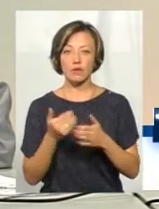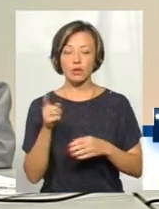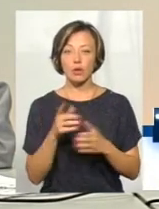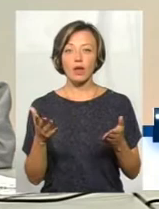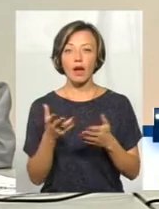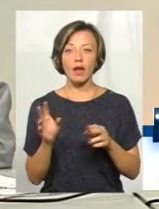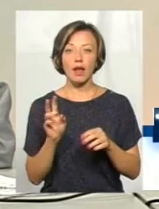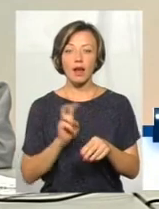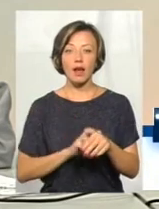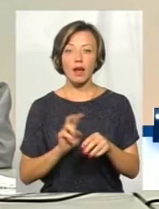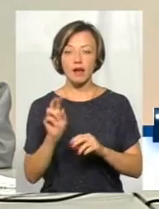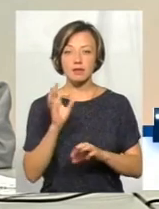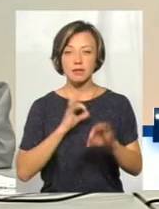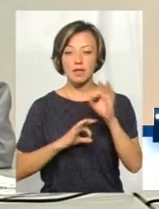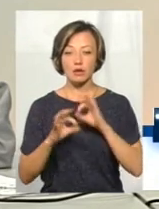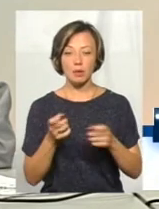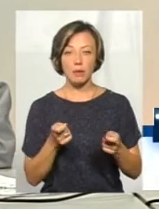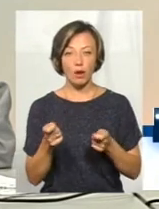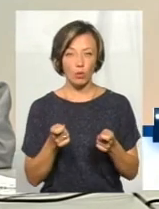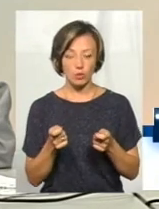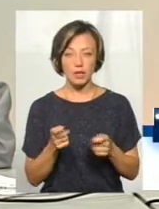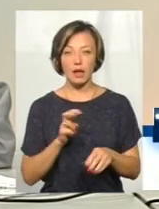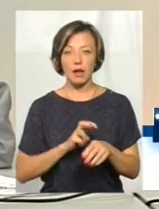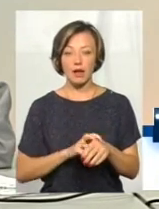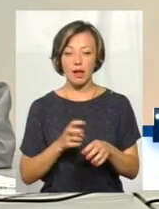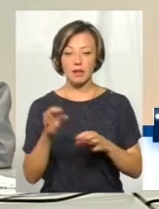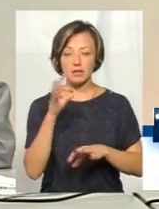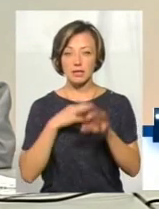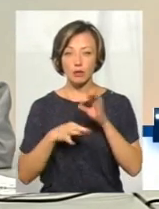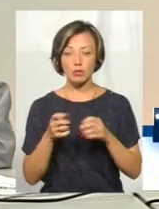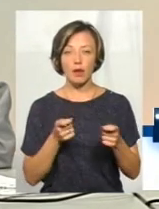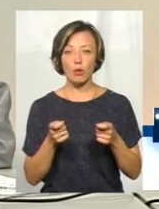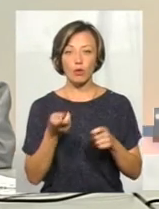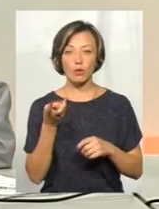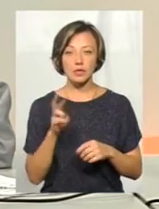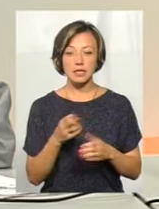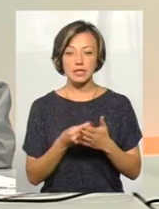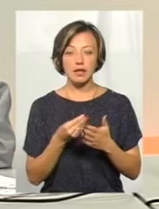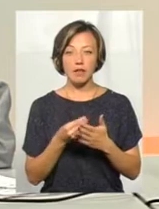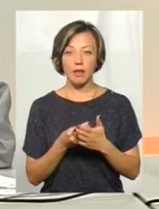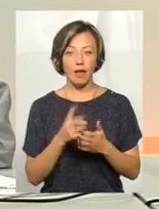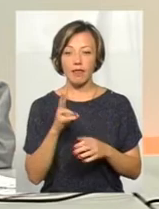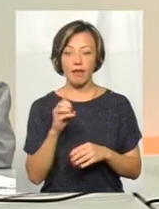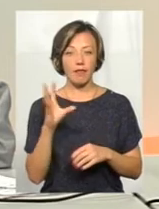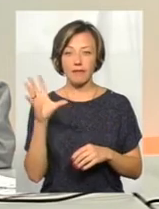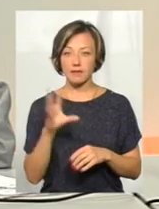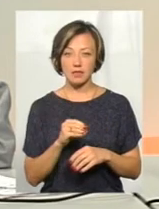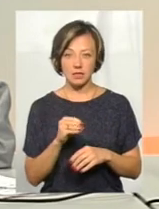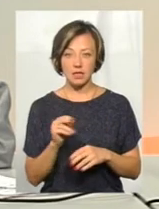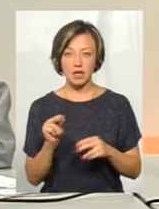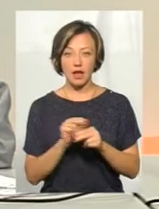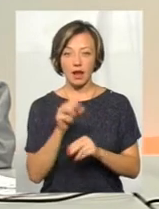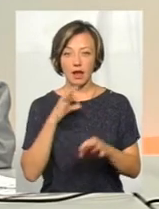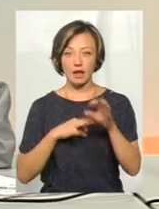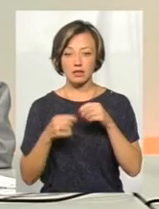лікарські засоби регулюються. Лікарські засоби регулюються, ціна на них не на всі лікарські засоби, але